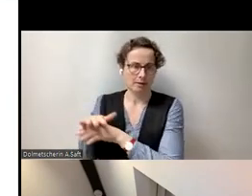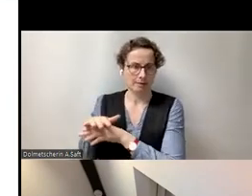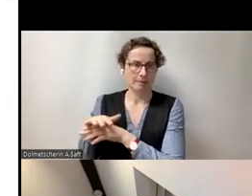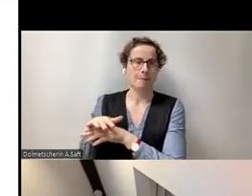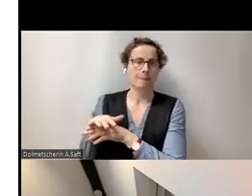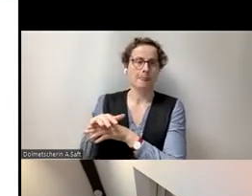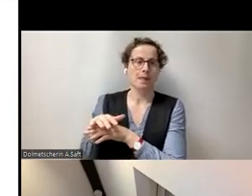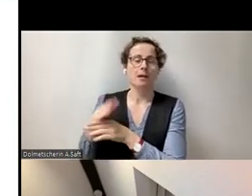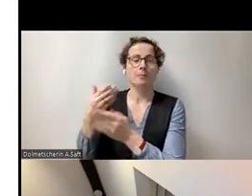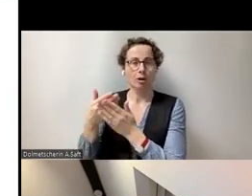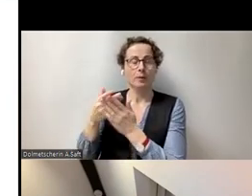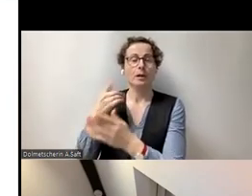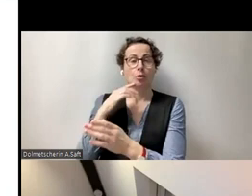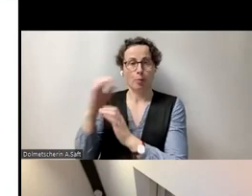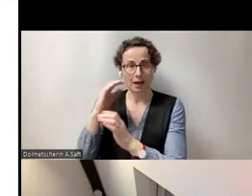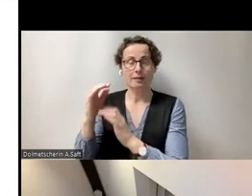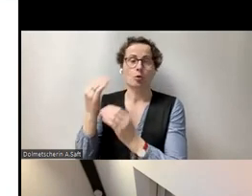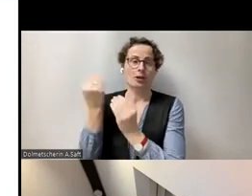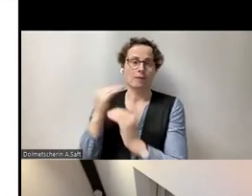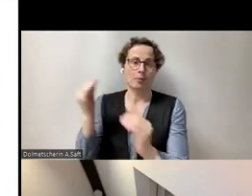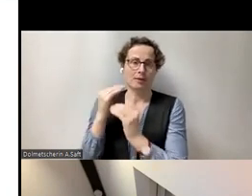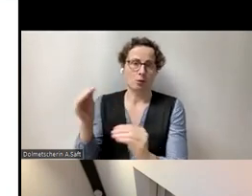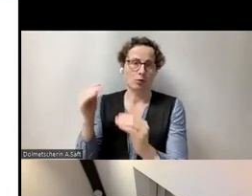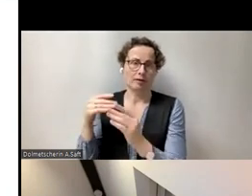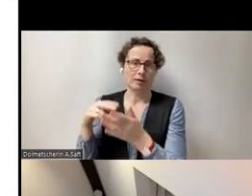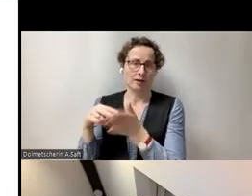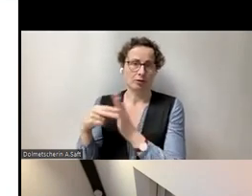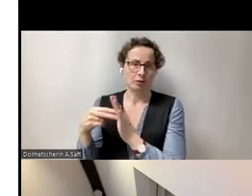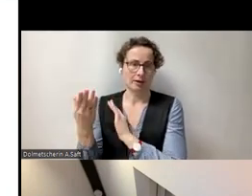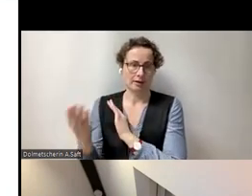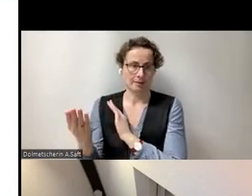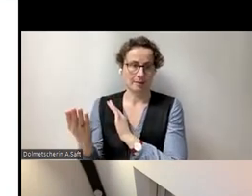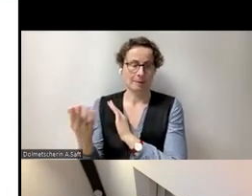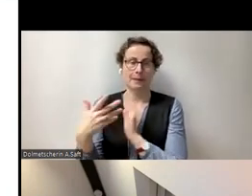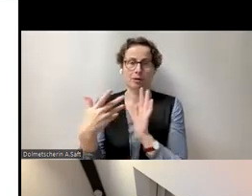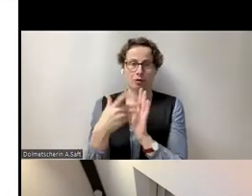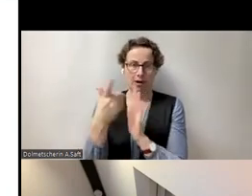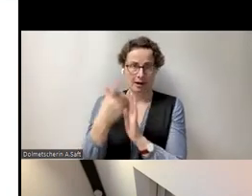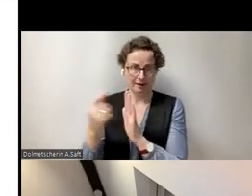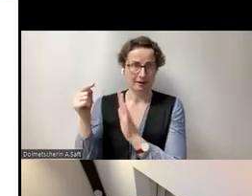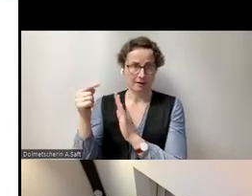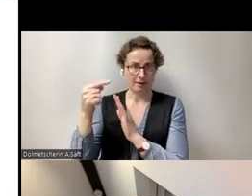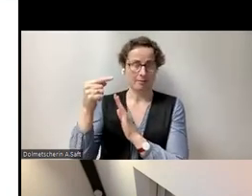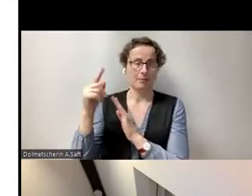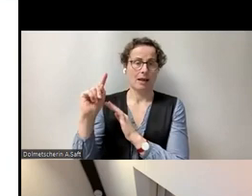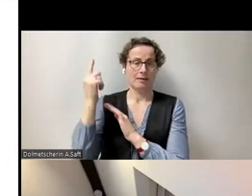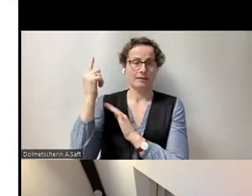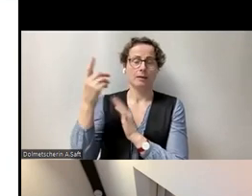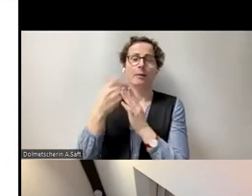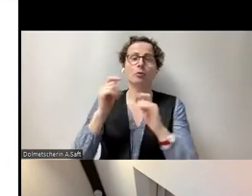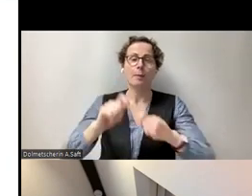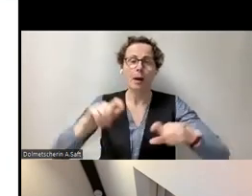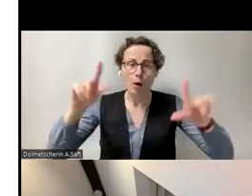Kommunikationstechnologie, also erweiterte die Checkliste für Powerpoint, Ansichten in Powerpoint,